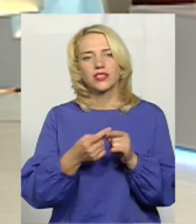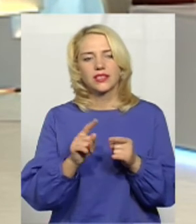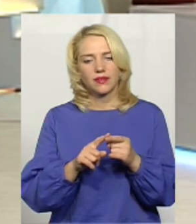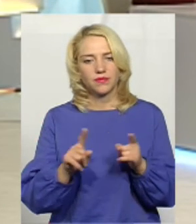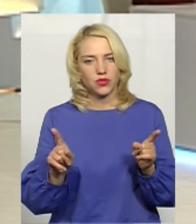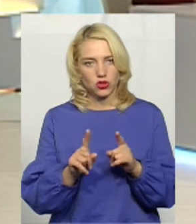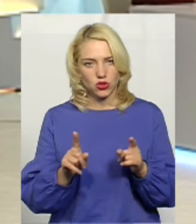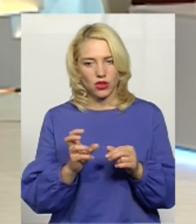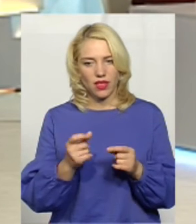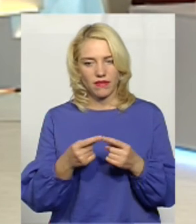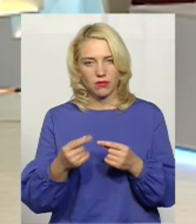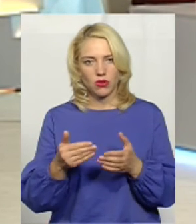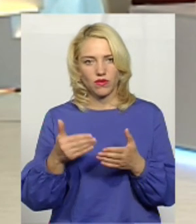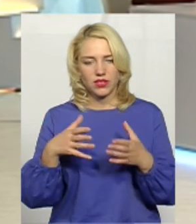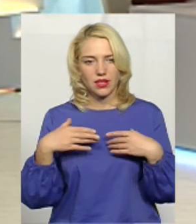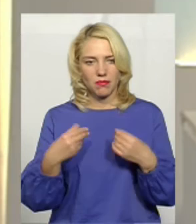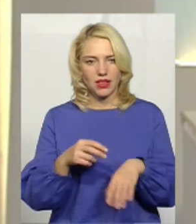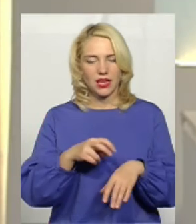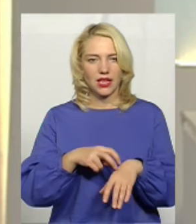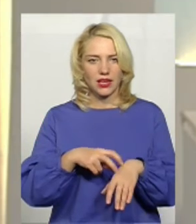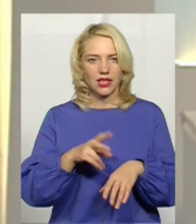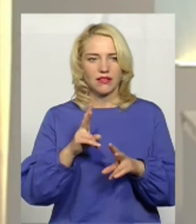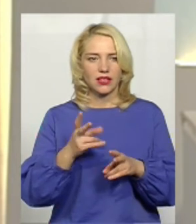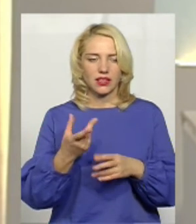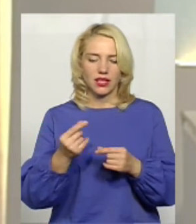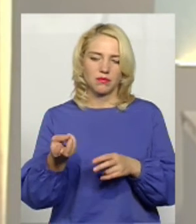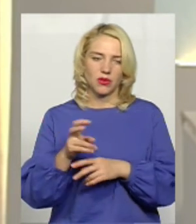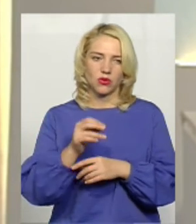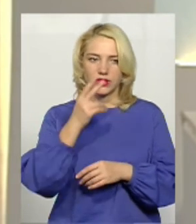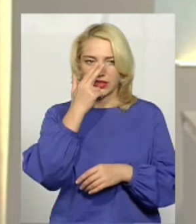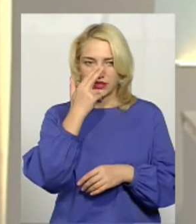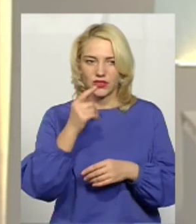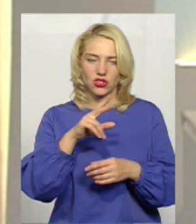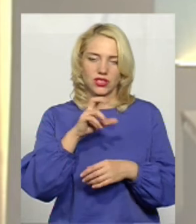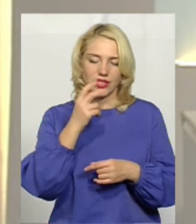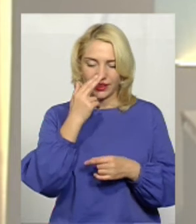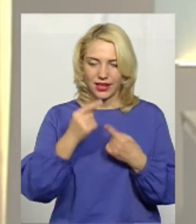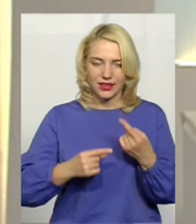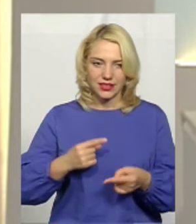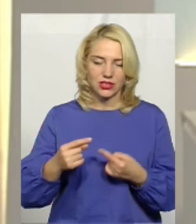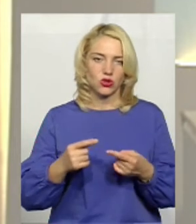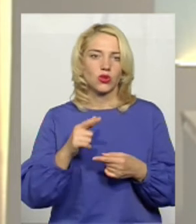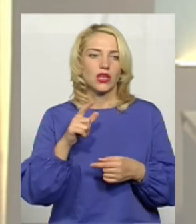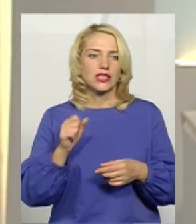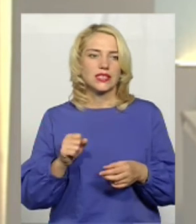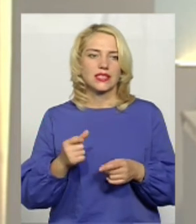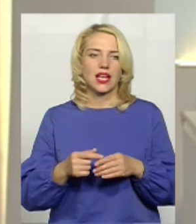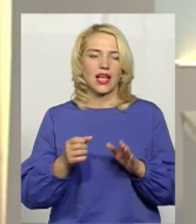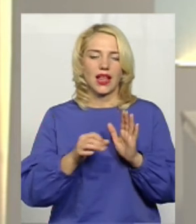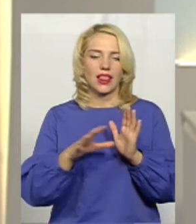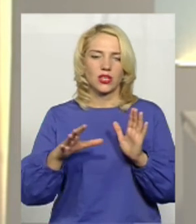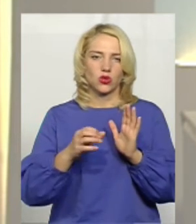що на відміну від сімейних лікарів, де приходять і за звичкою, і за традицією, і за електронною